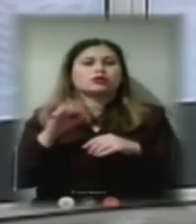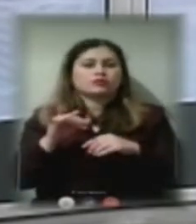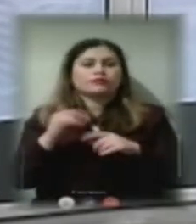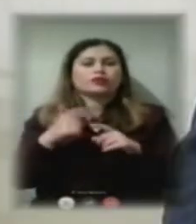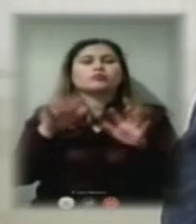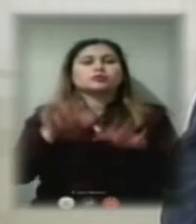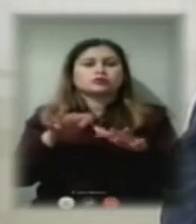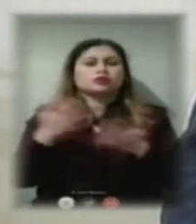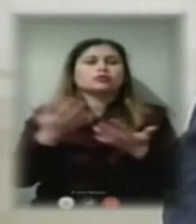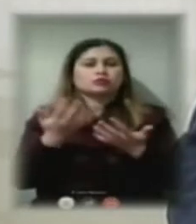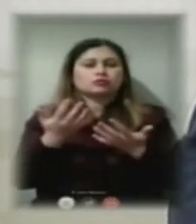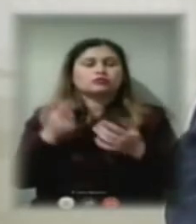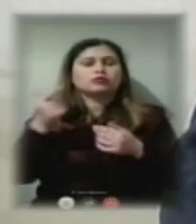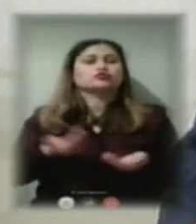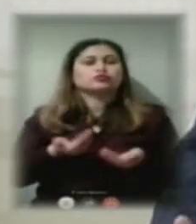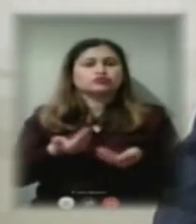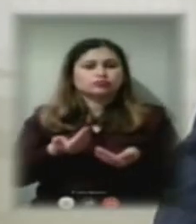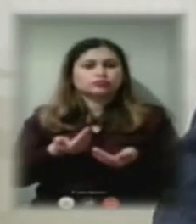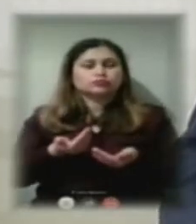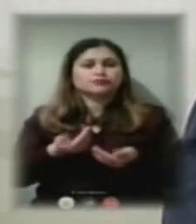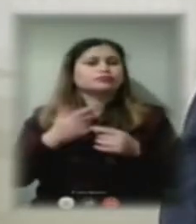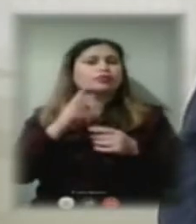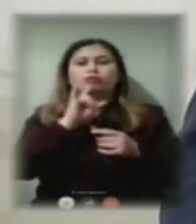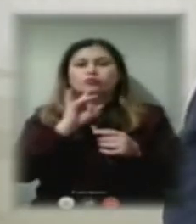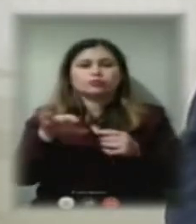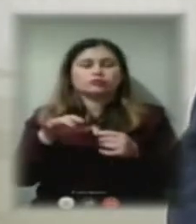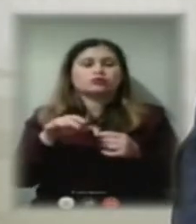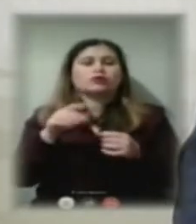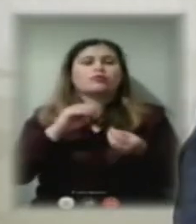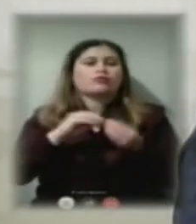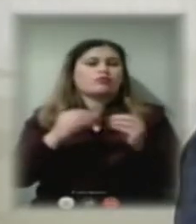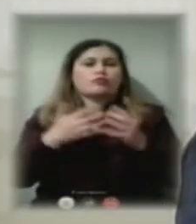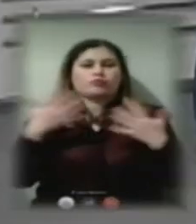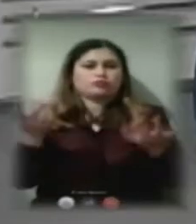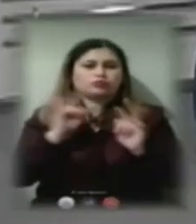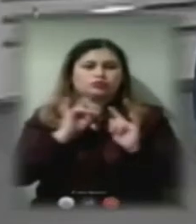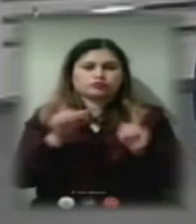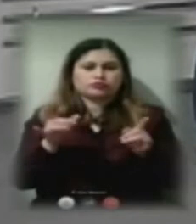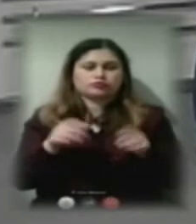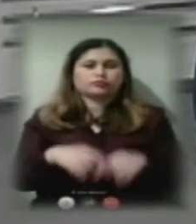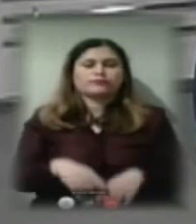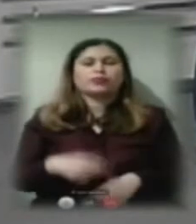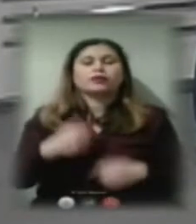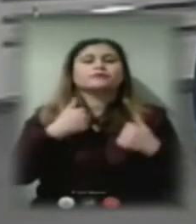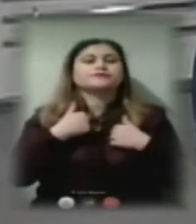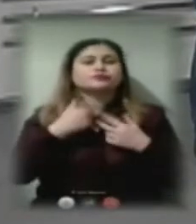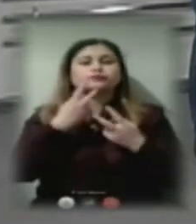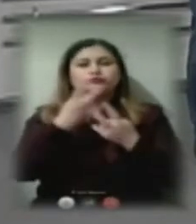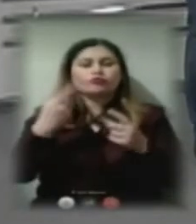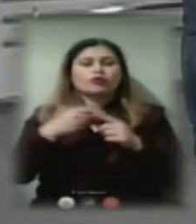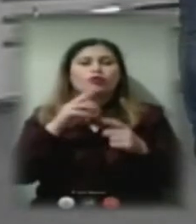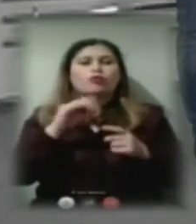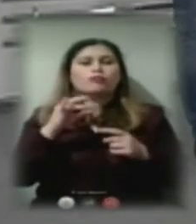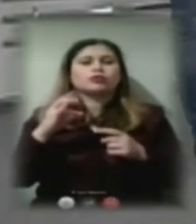проживають на острові, не будуть мати таких незручностей. Наші глядачі коментують наш ефір.